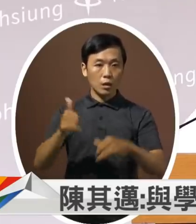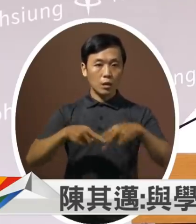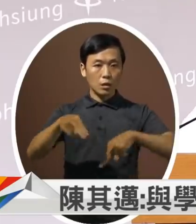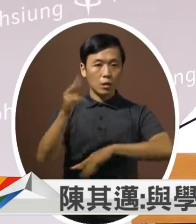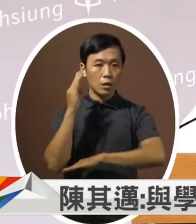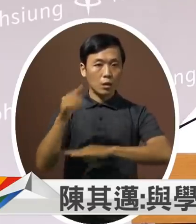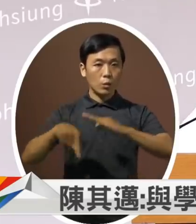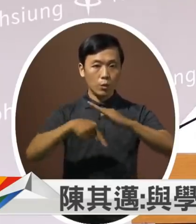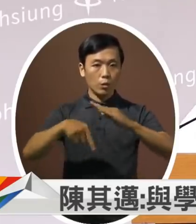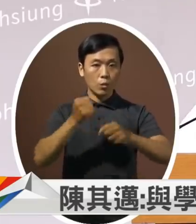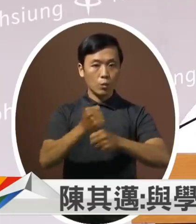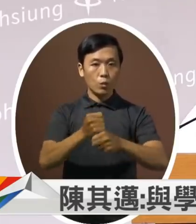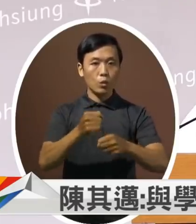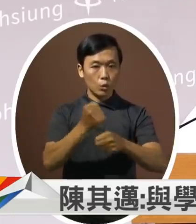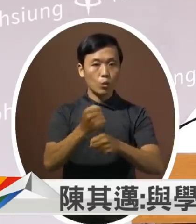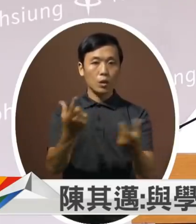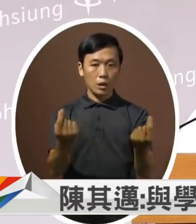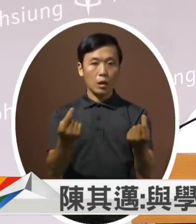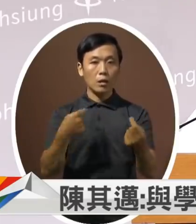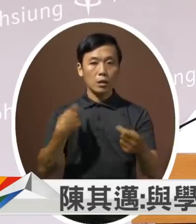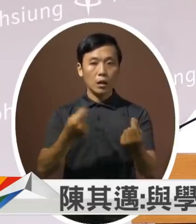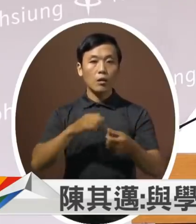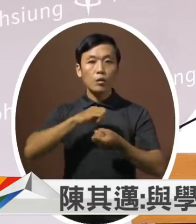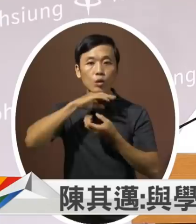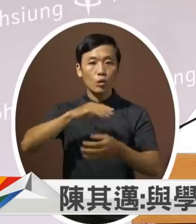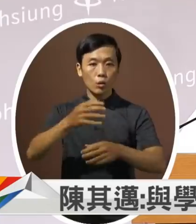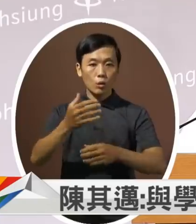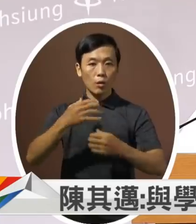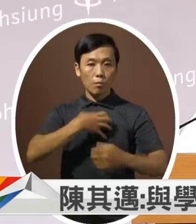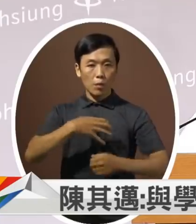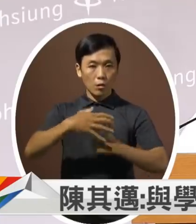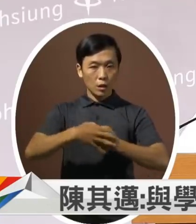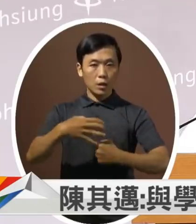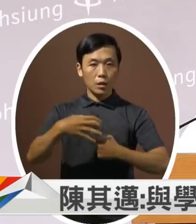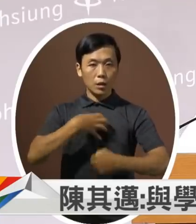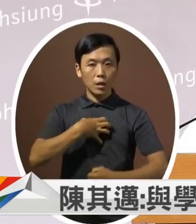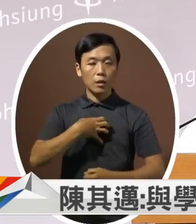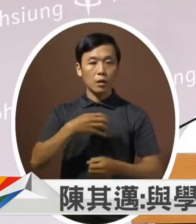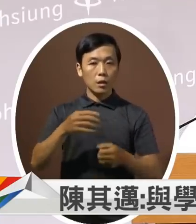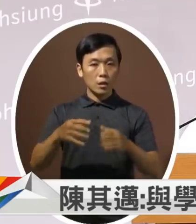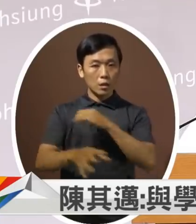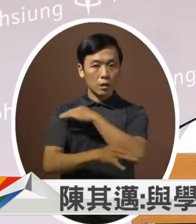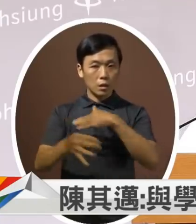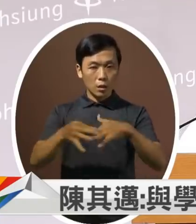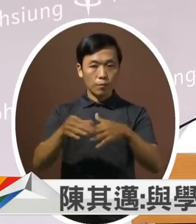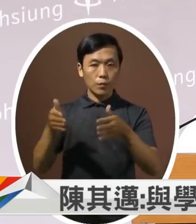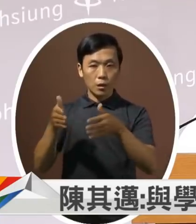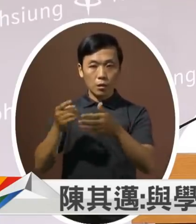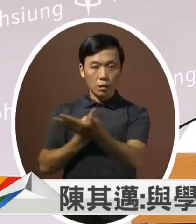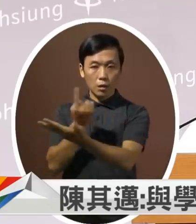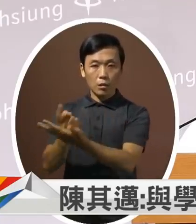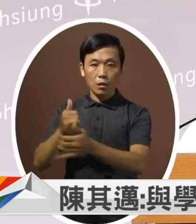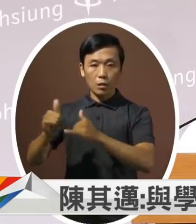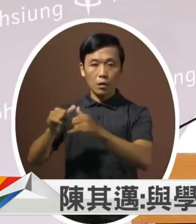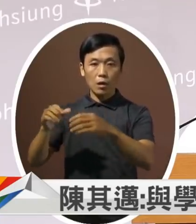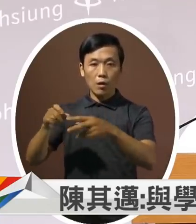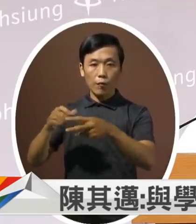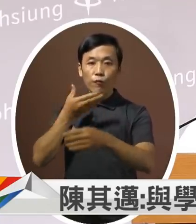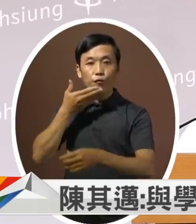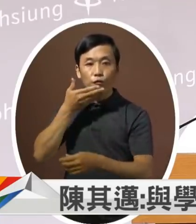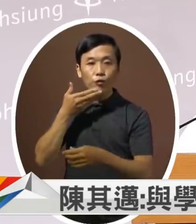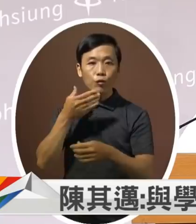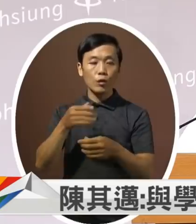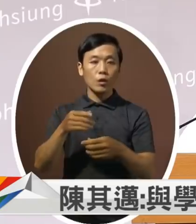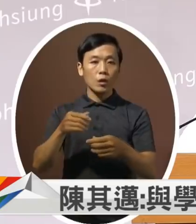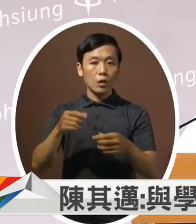一直在做怎么做包括我们这些受选基金是不是可以参与更多的社福事业跟公共事业那这样藉由民